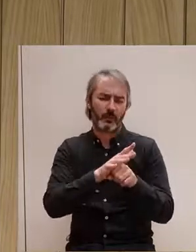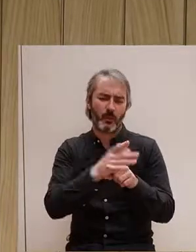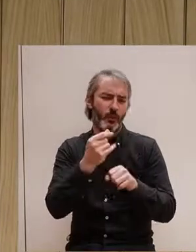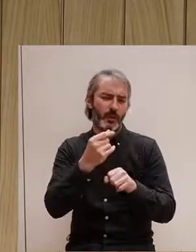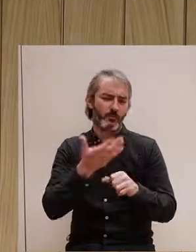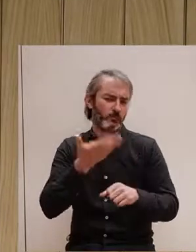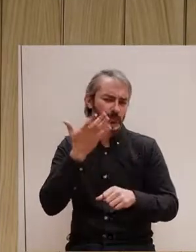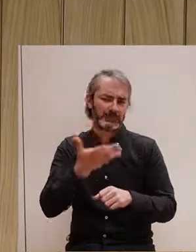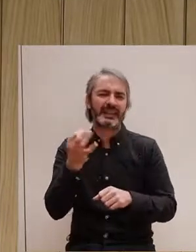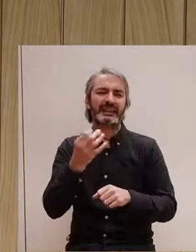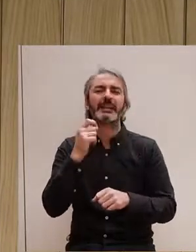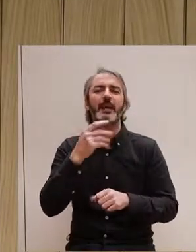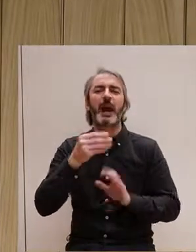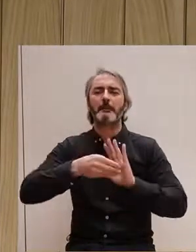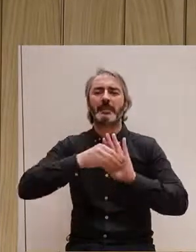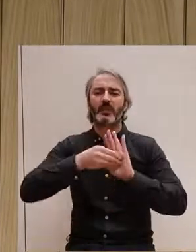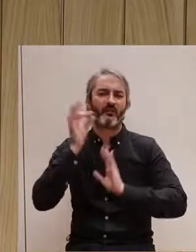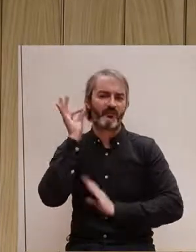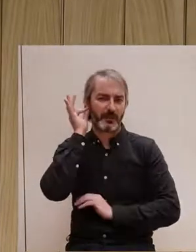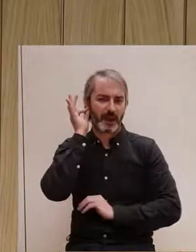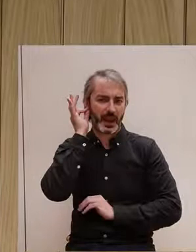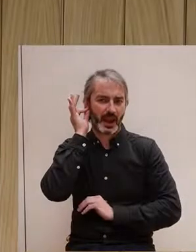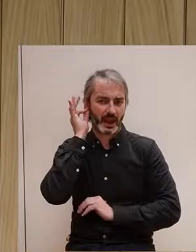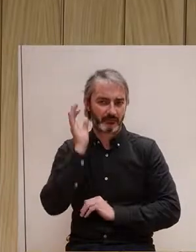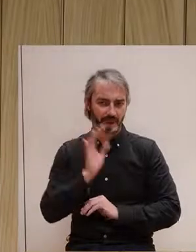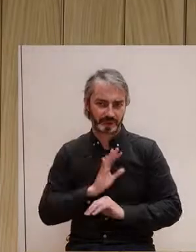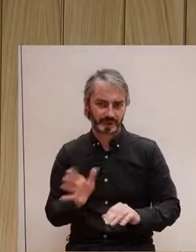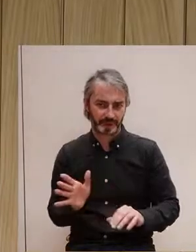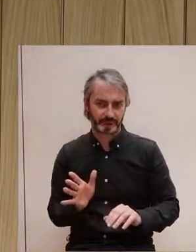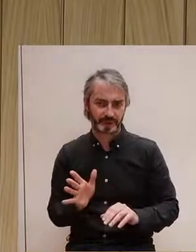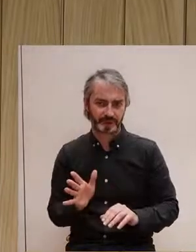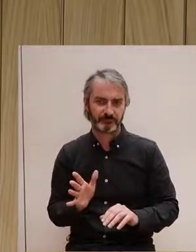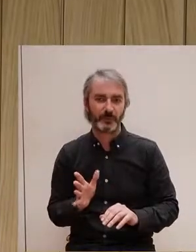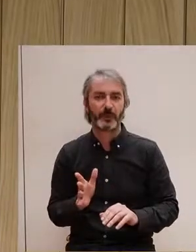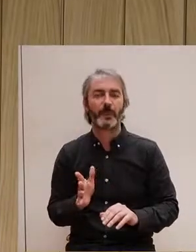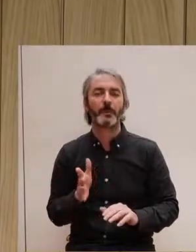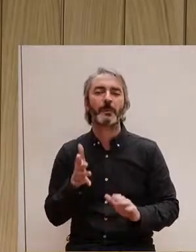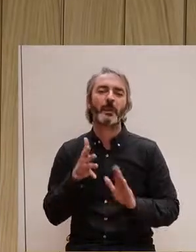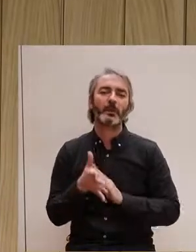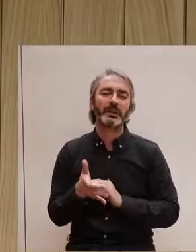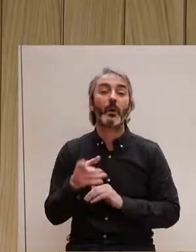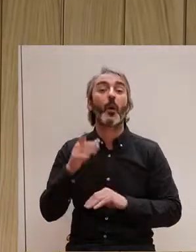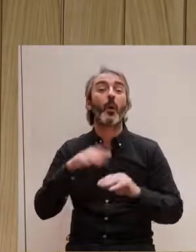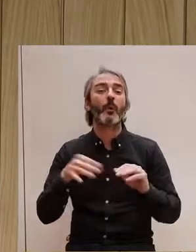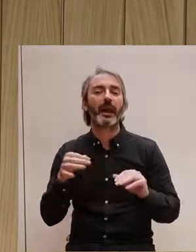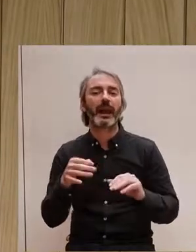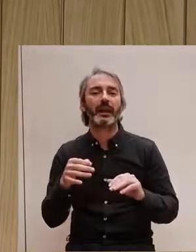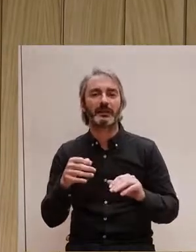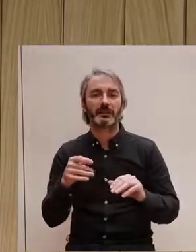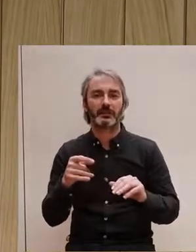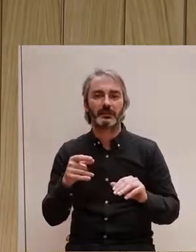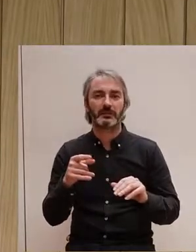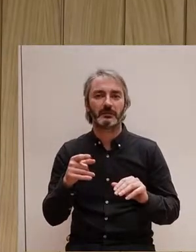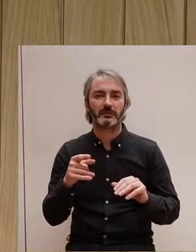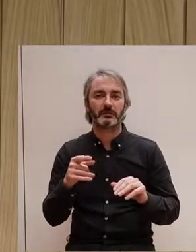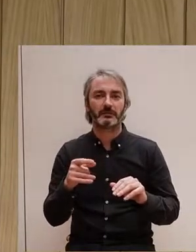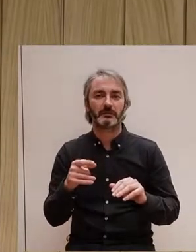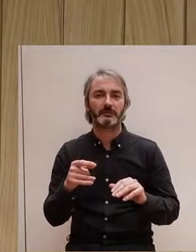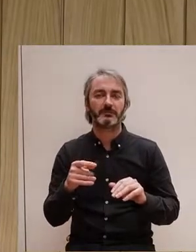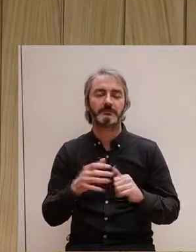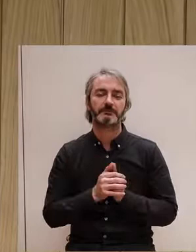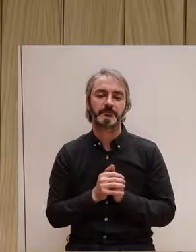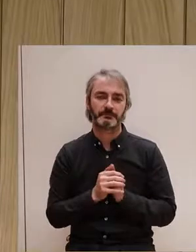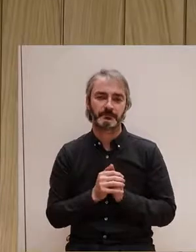femenina. Creiem que això té a veure amb la permissivitat i l'exploració... Sí, sí, amb la